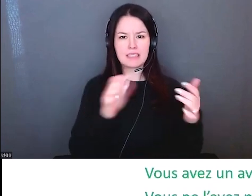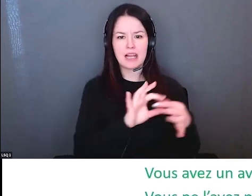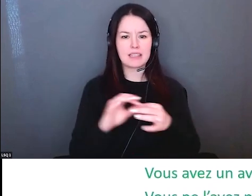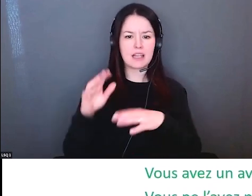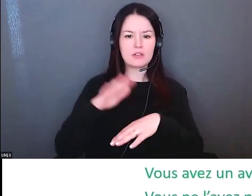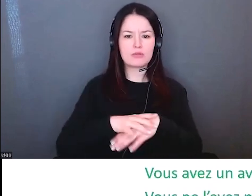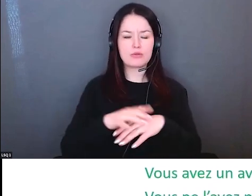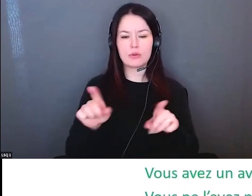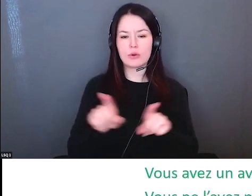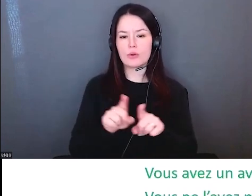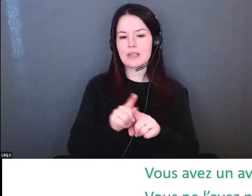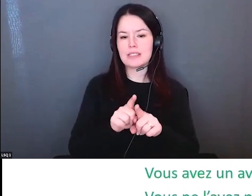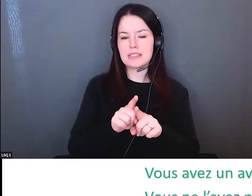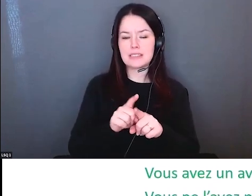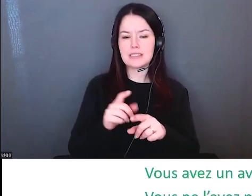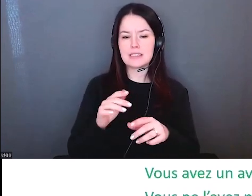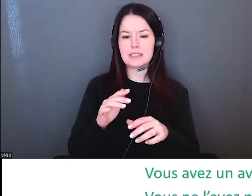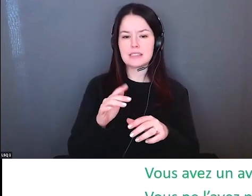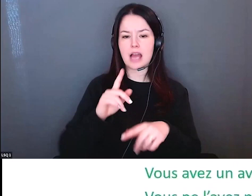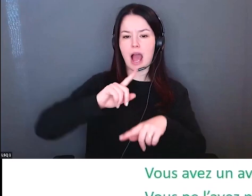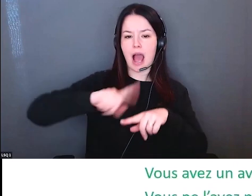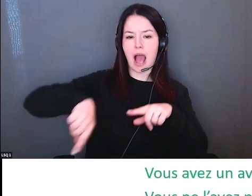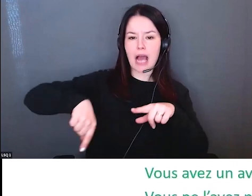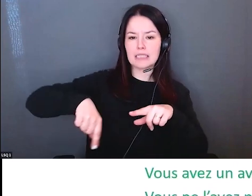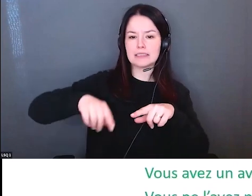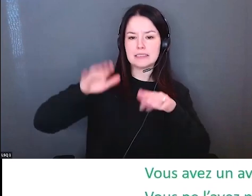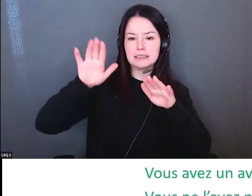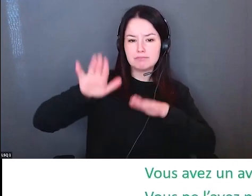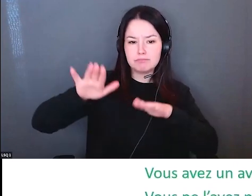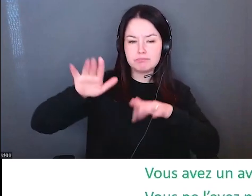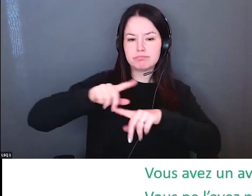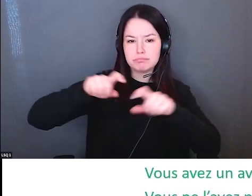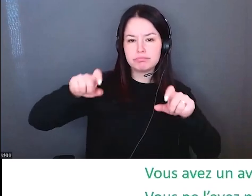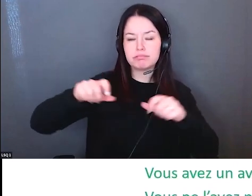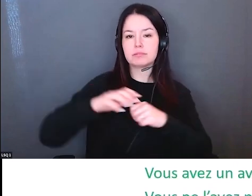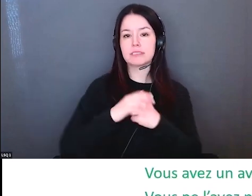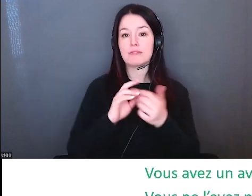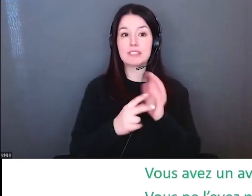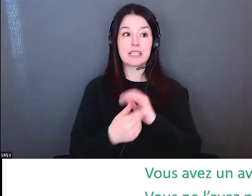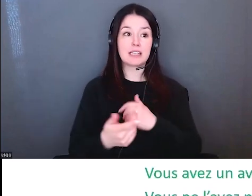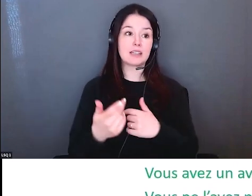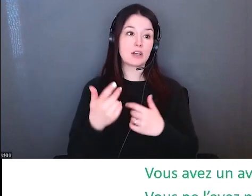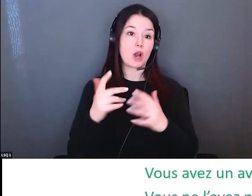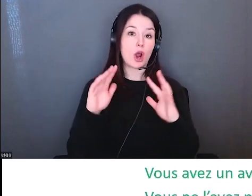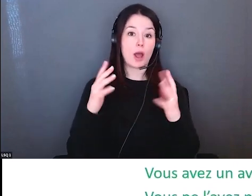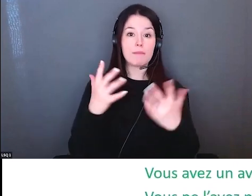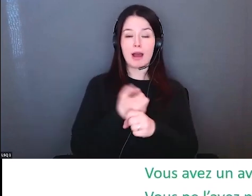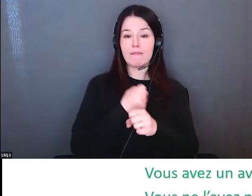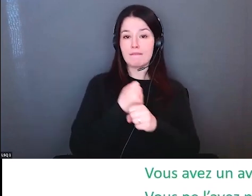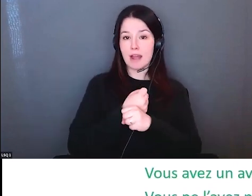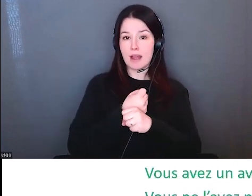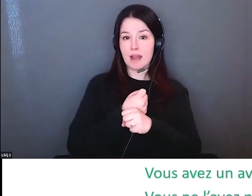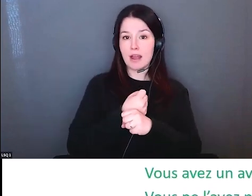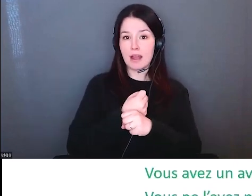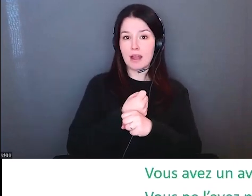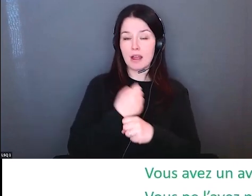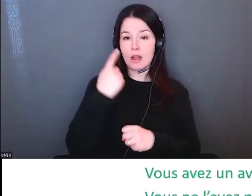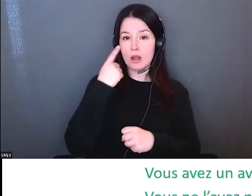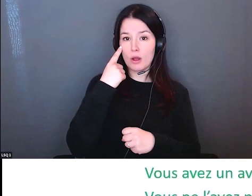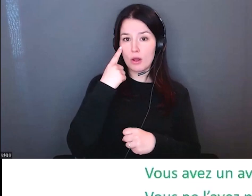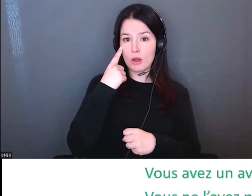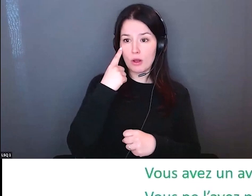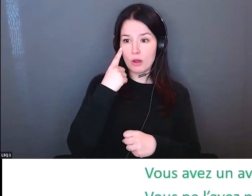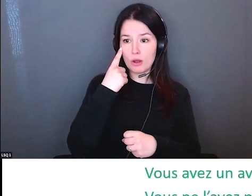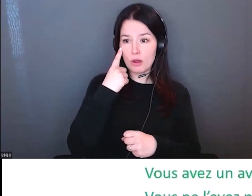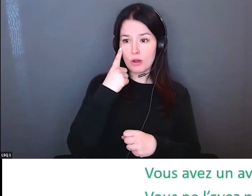médailles plus diversifiées donc par exemple cette première médaille racisme cette idée de haut au bas de